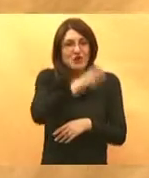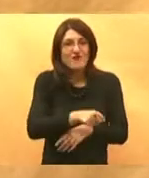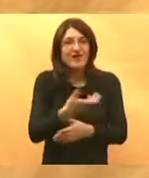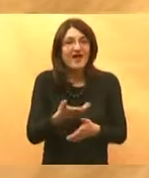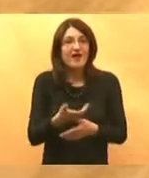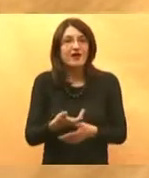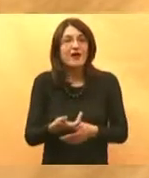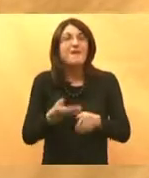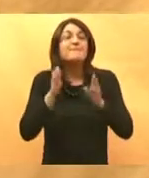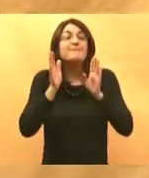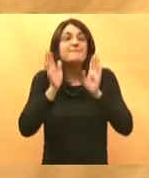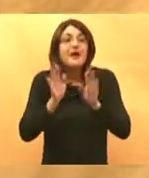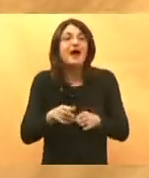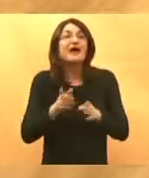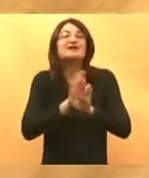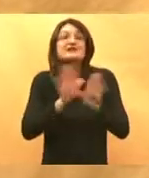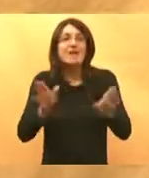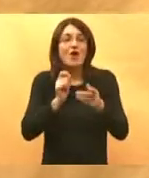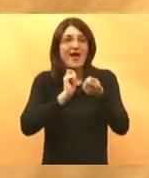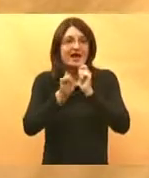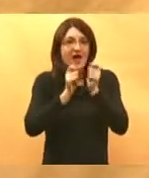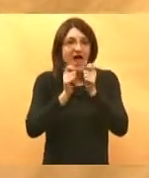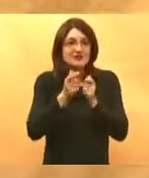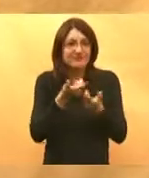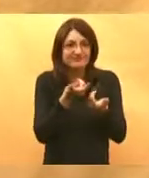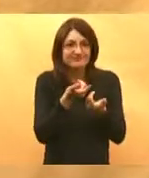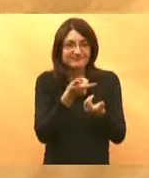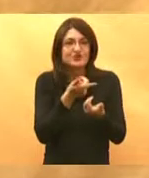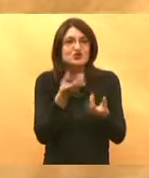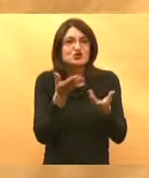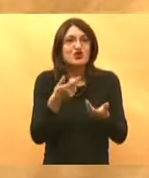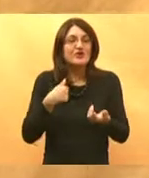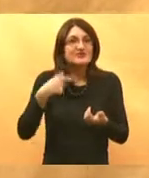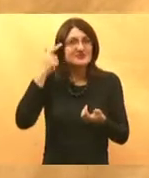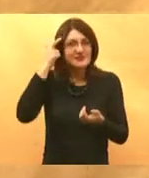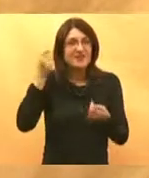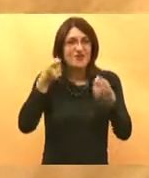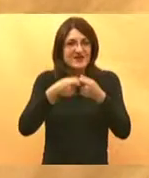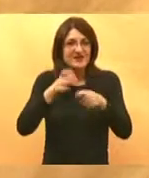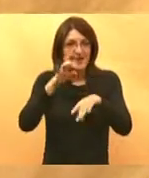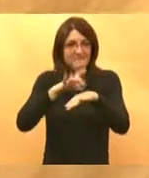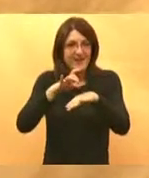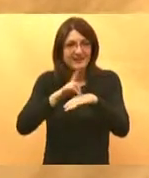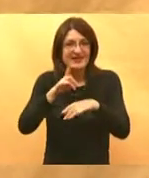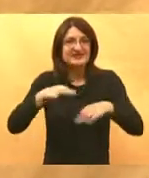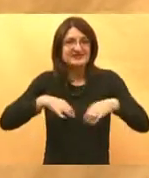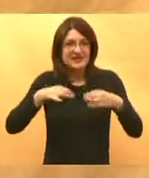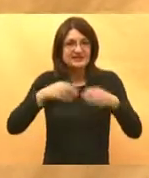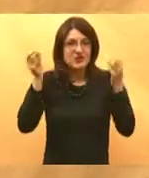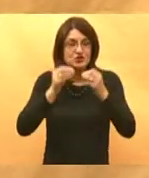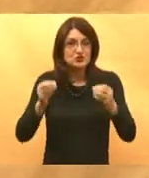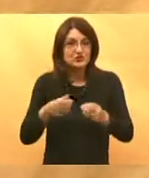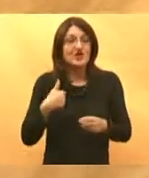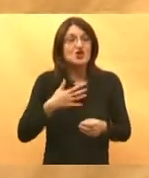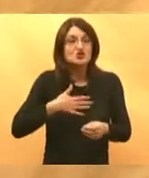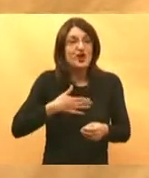drugi, treći način ako niš drugo stvarno porazgovarati riječima podijeliti s njim što znam o svojom medicini i o našem zdravstvenom sustavu da mu pomognem